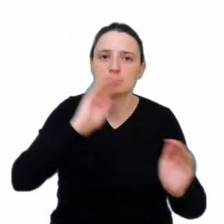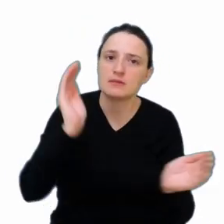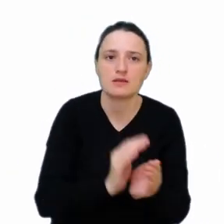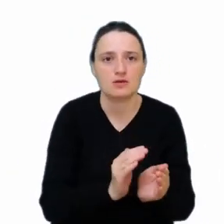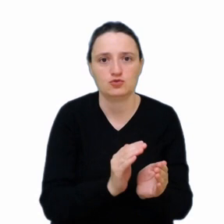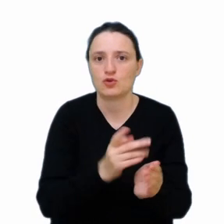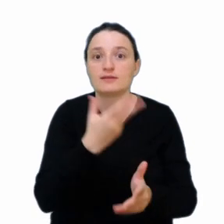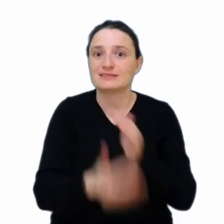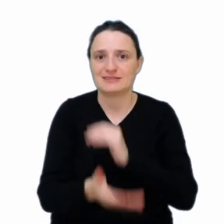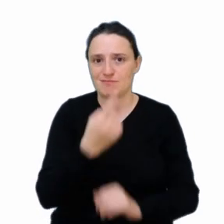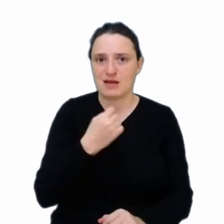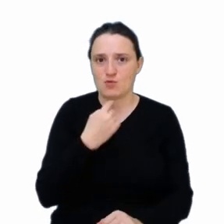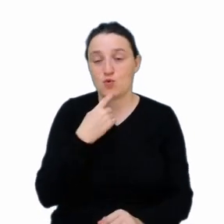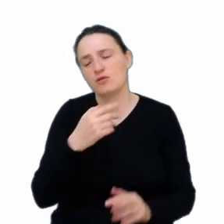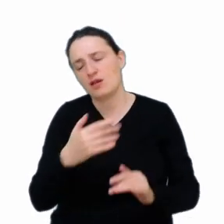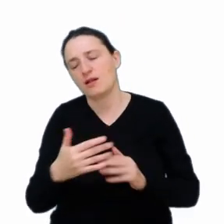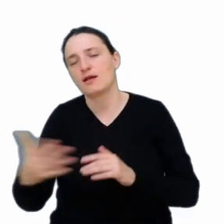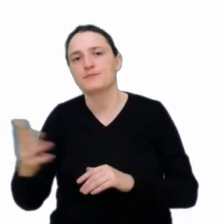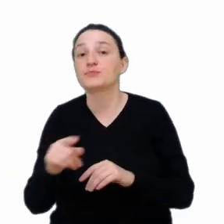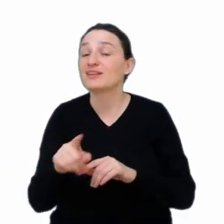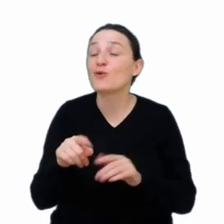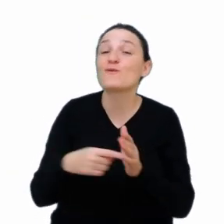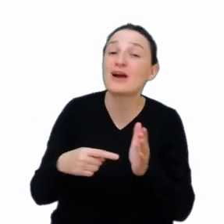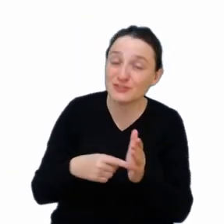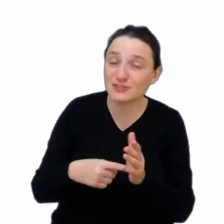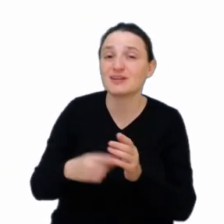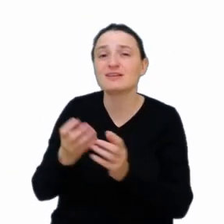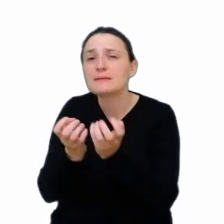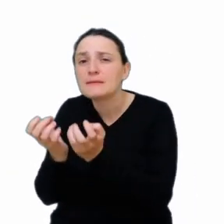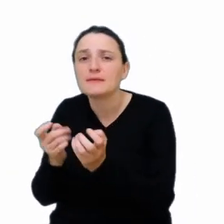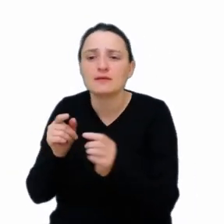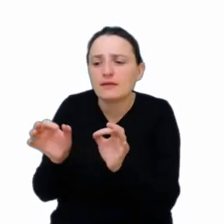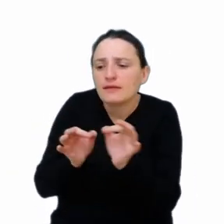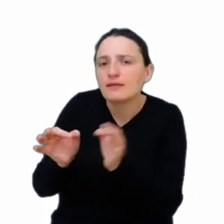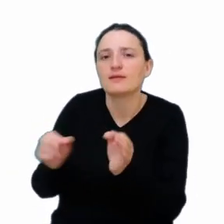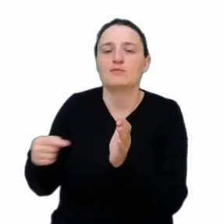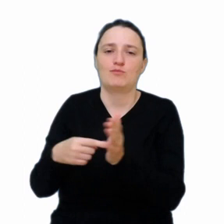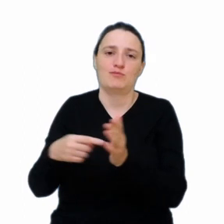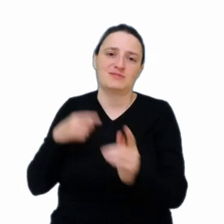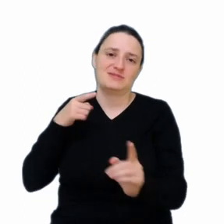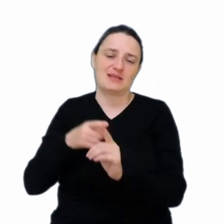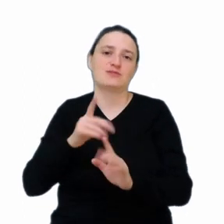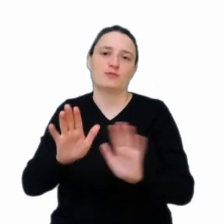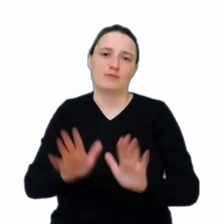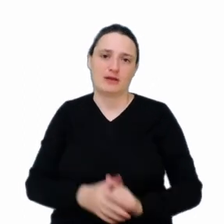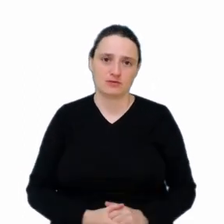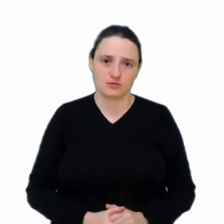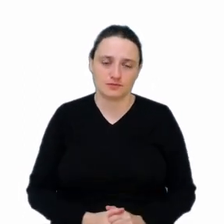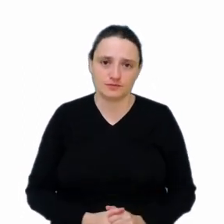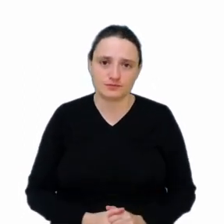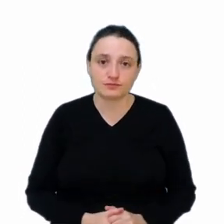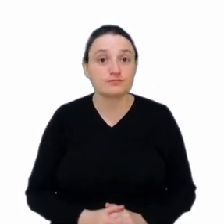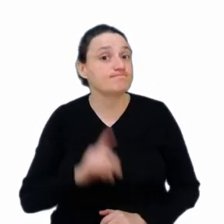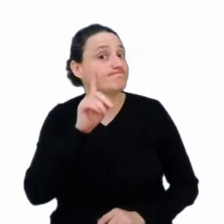straty były małe i tak dalej, i tak dalej. Te regulatory właśnie dokładnie po to nam służą, żeby o to wszystko dbać. Ale możemy